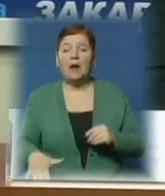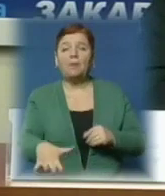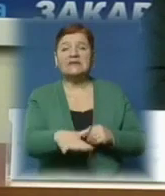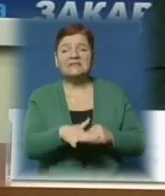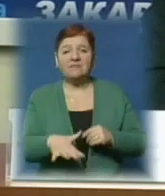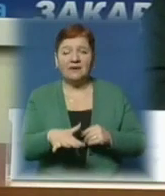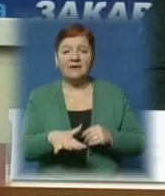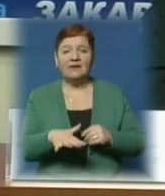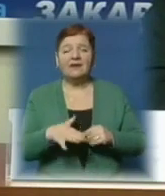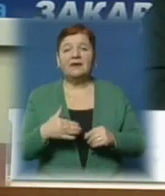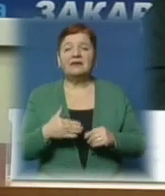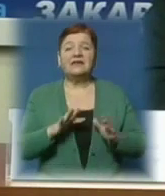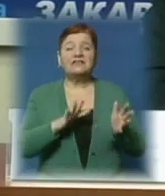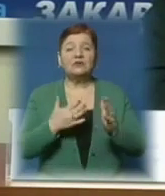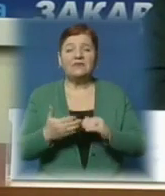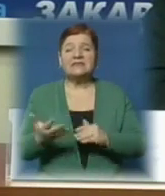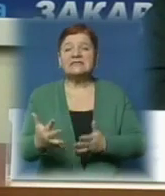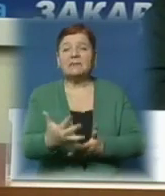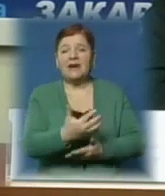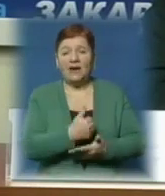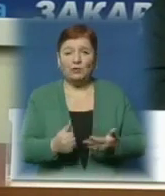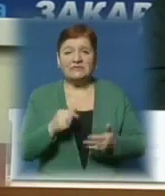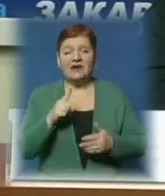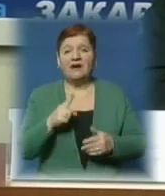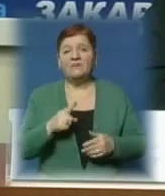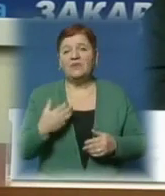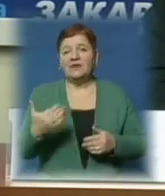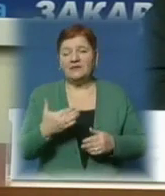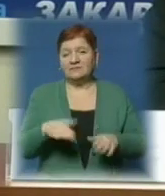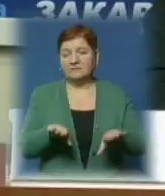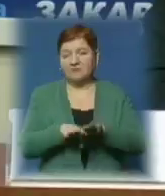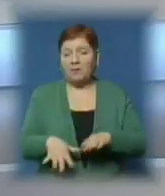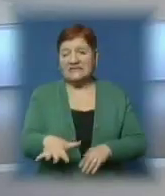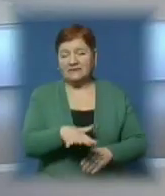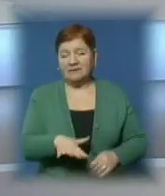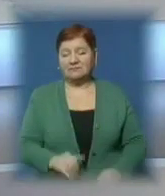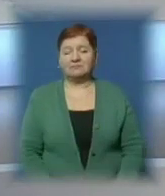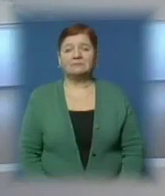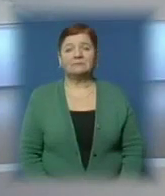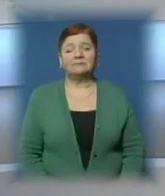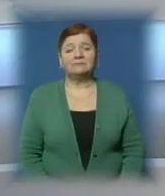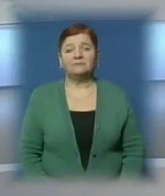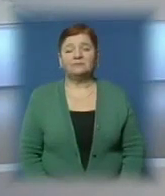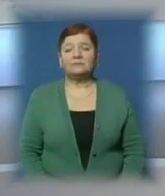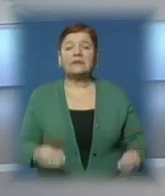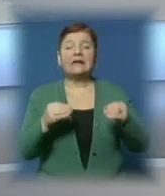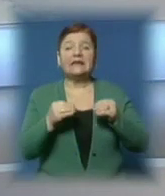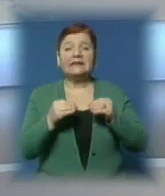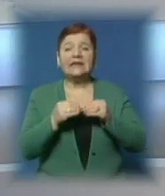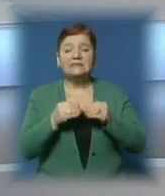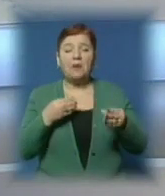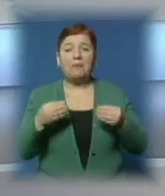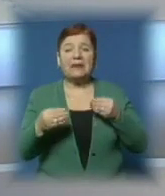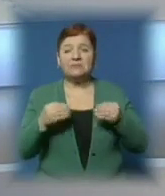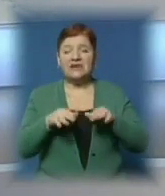забирається лісова продукція, відтворювалися нову лісову культуру і знову такі лісові масиви. Десять пластмасових